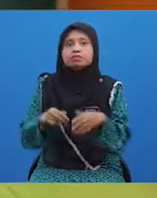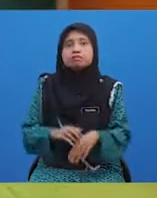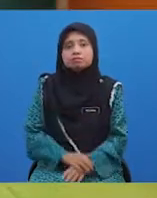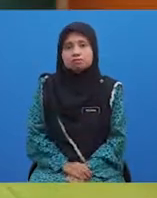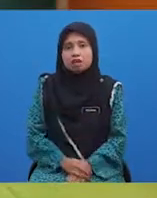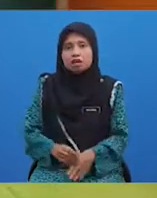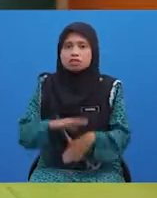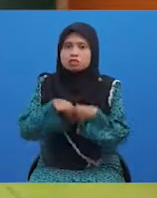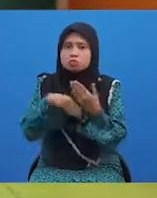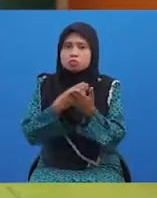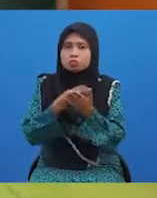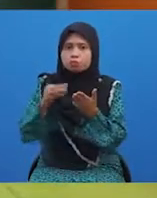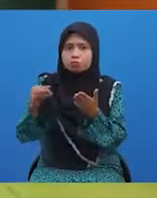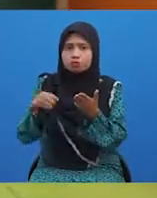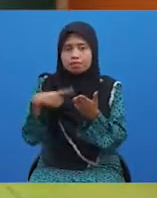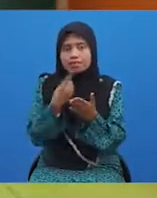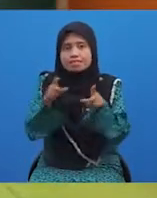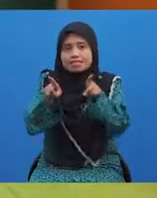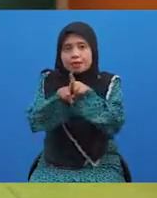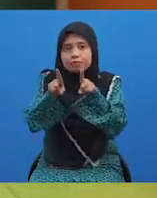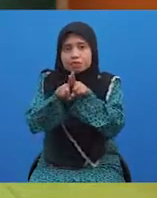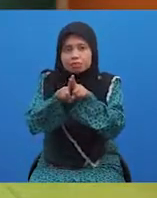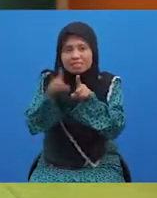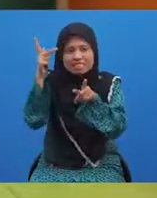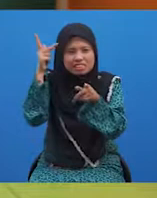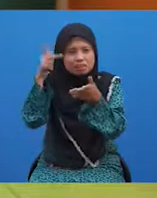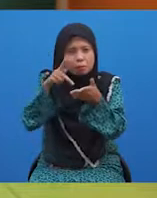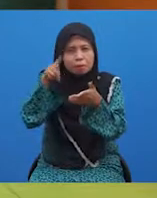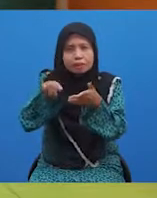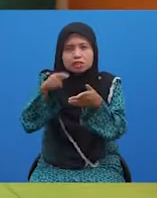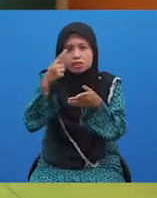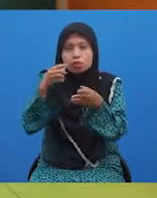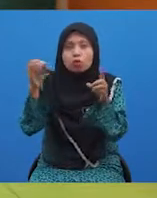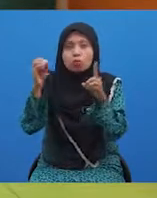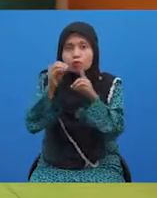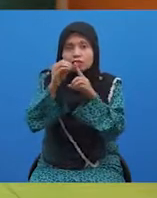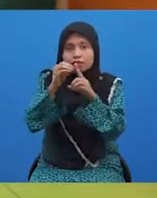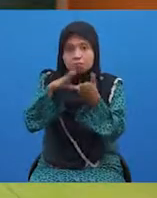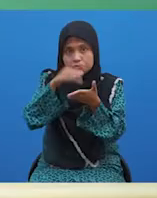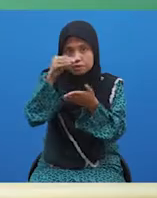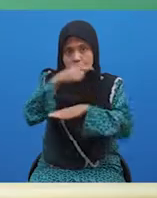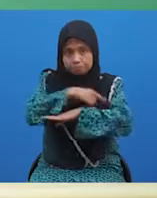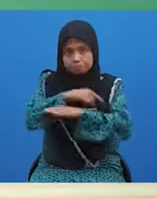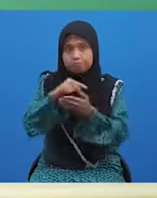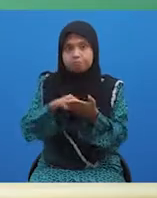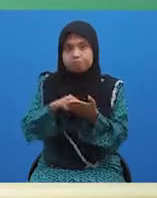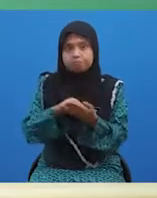Para pelajar, mari kita sama-sama mengenalpasti objektif pembelajaran kita pada hari ini.